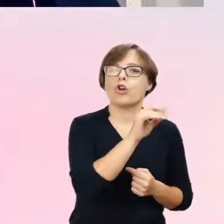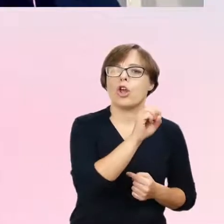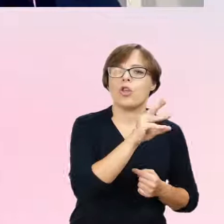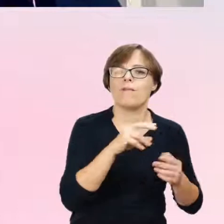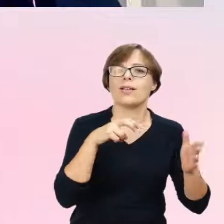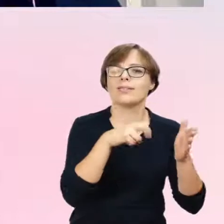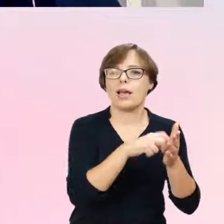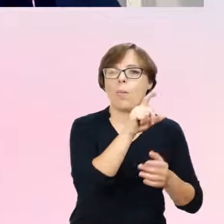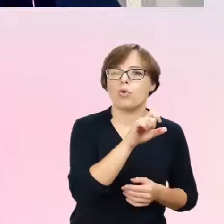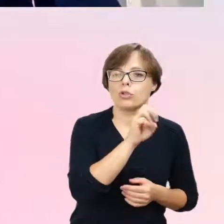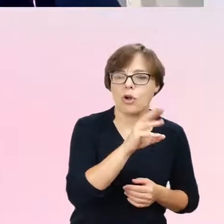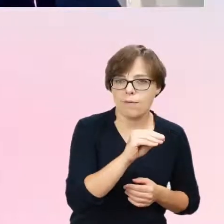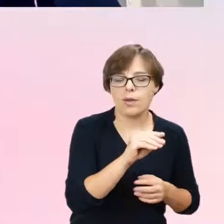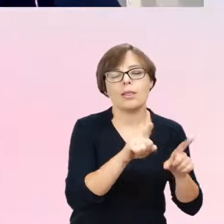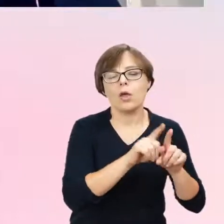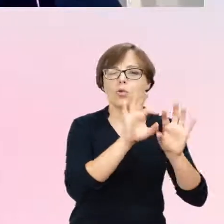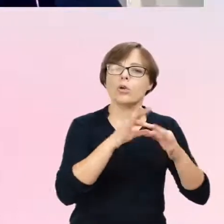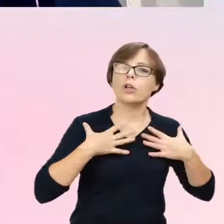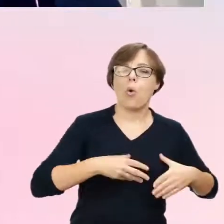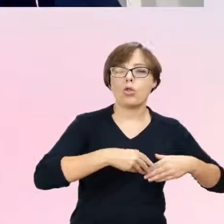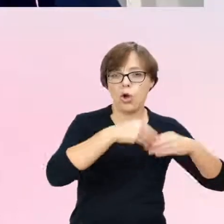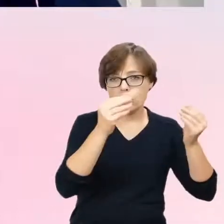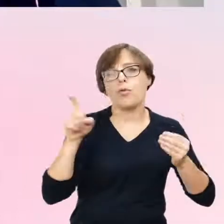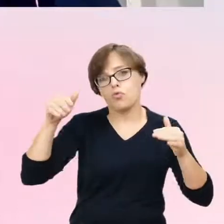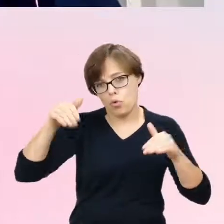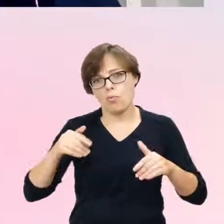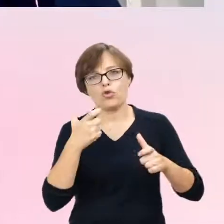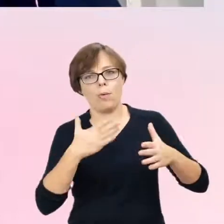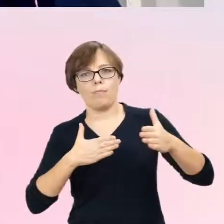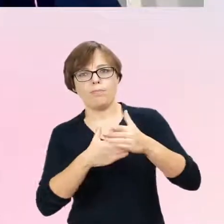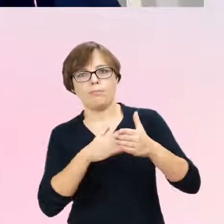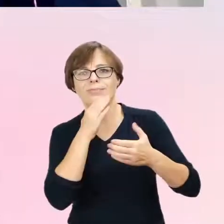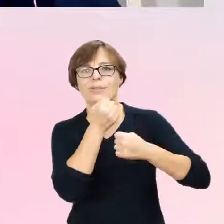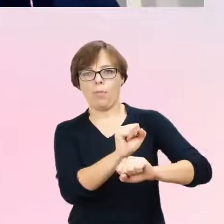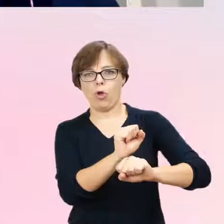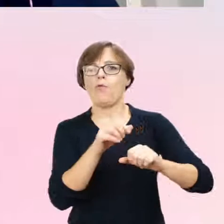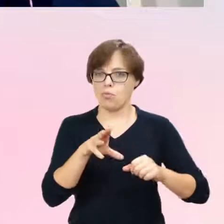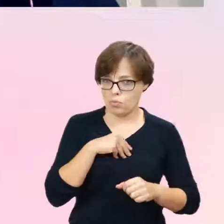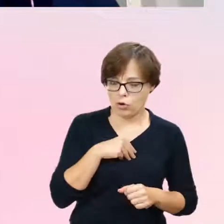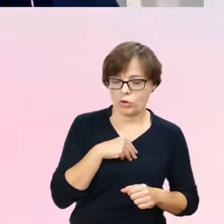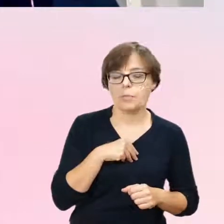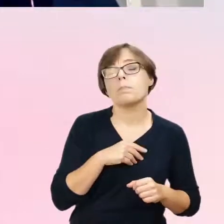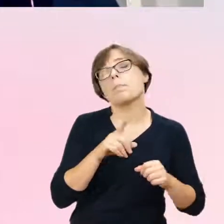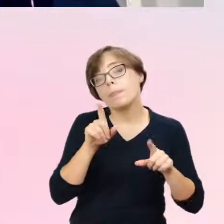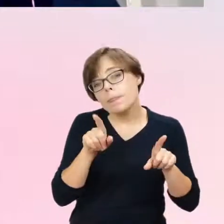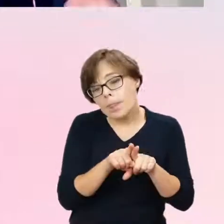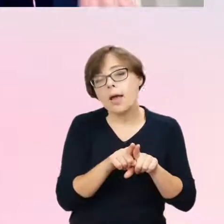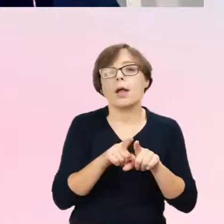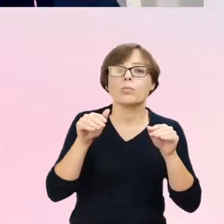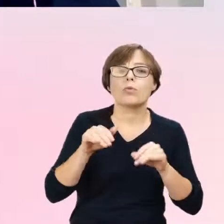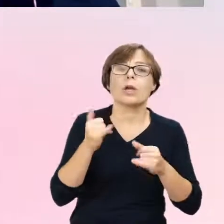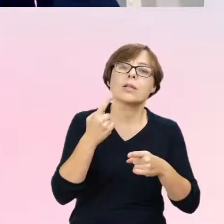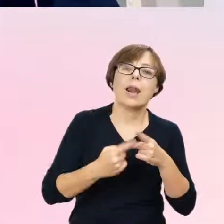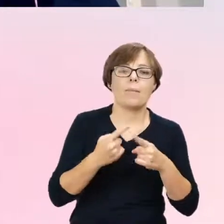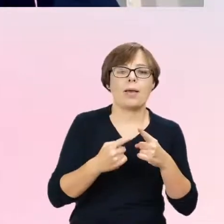i z kwestią związaną z dojrzewaniem płciowym, albo na przykład jakieś elementy związane z tym, że